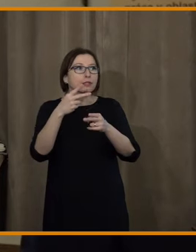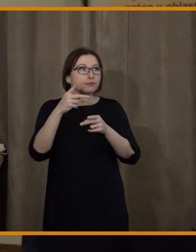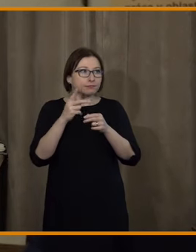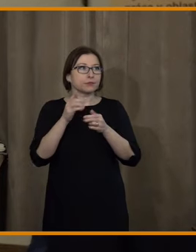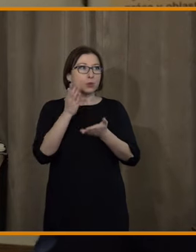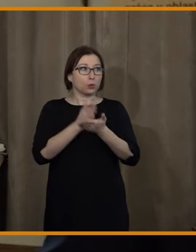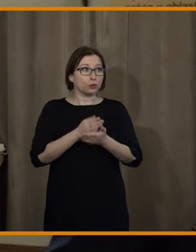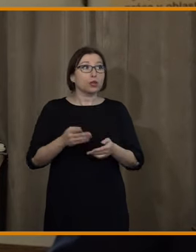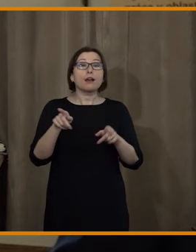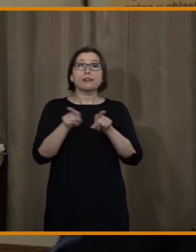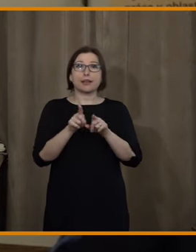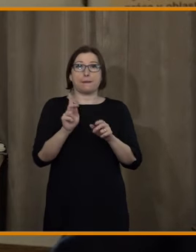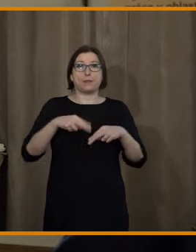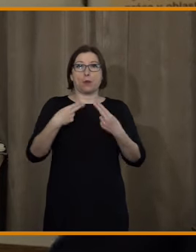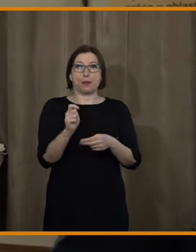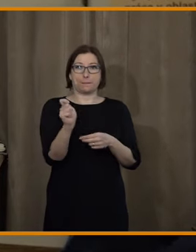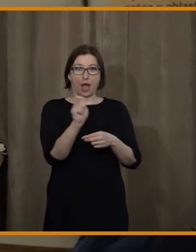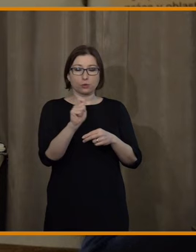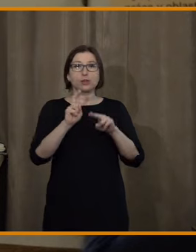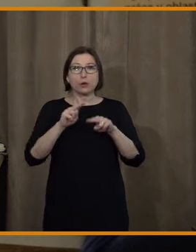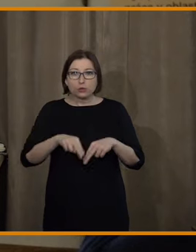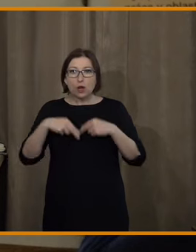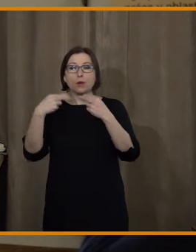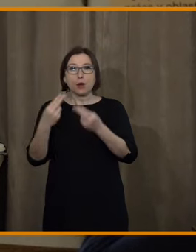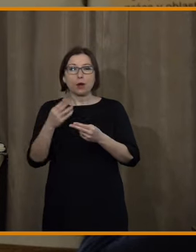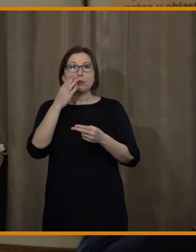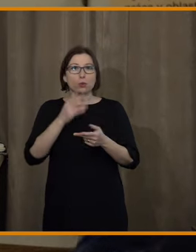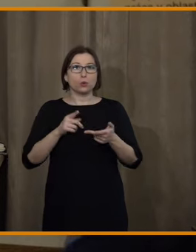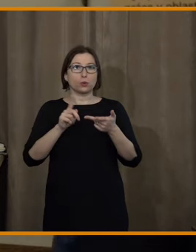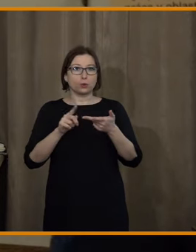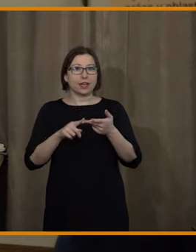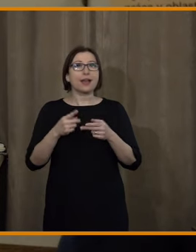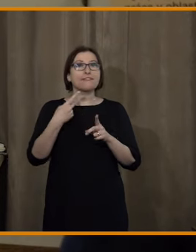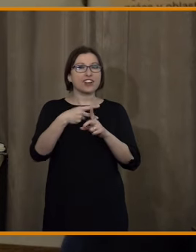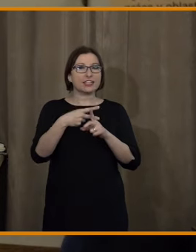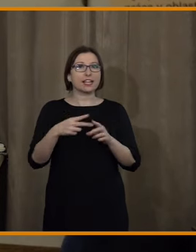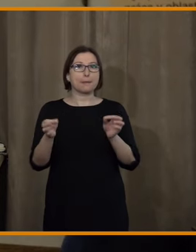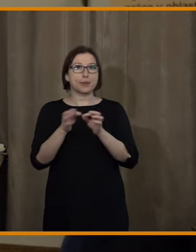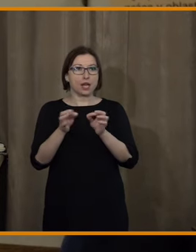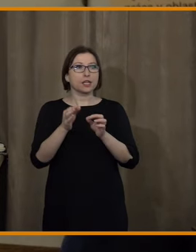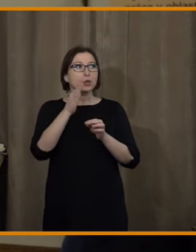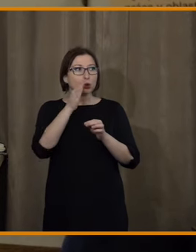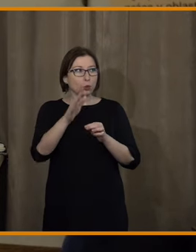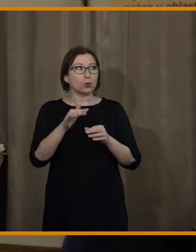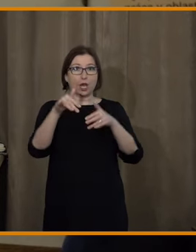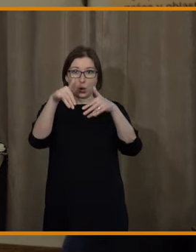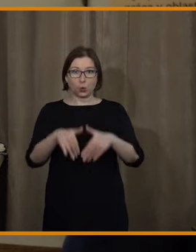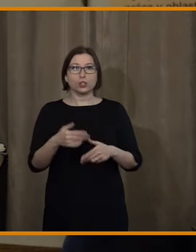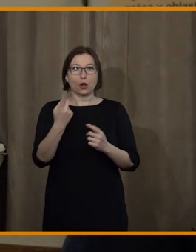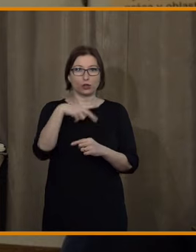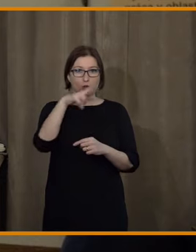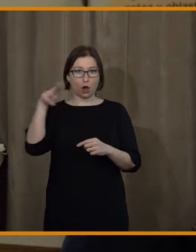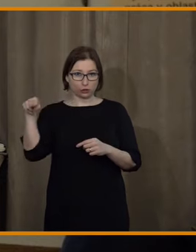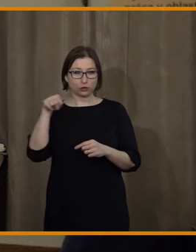Následovat bude pauza, pak představí svoji prezentaci kolega Tom Frederick Blenning, je náš norský partner,